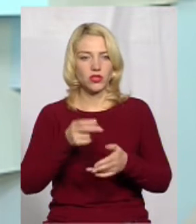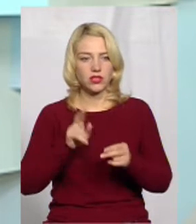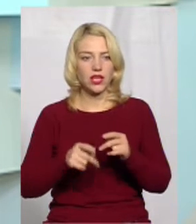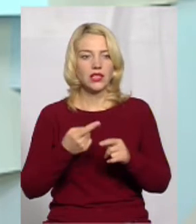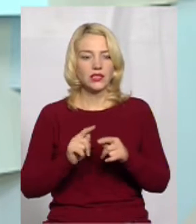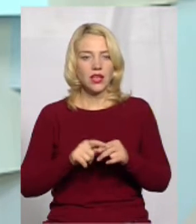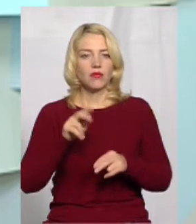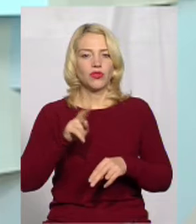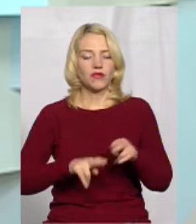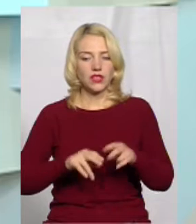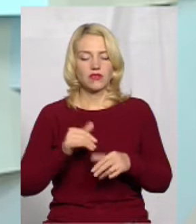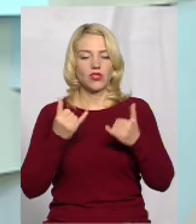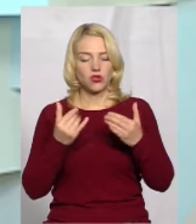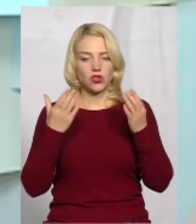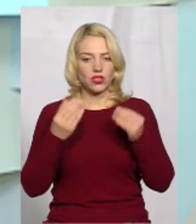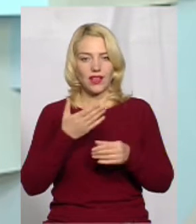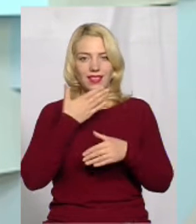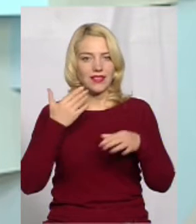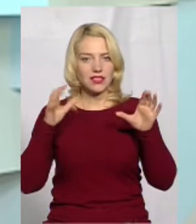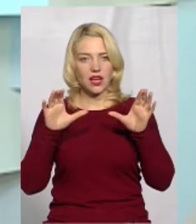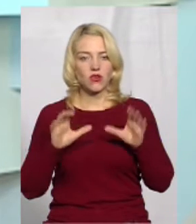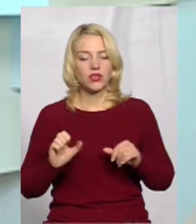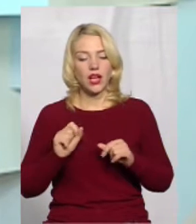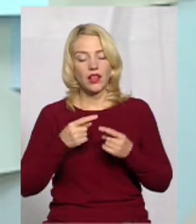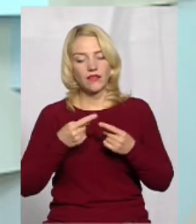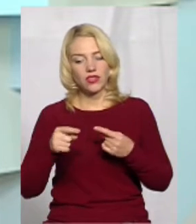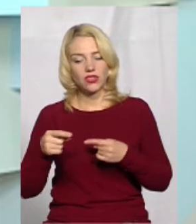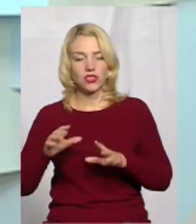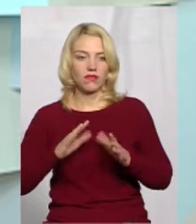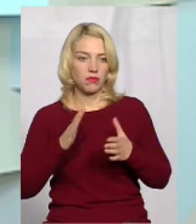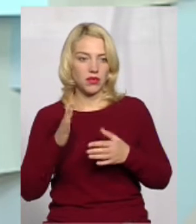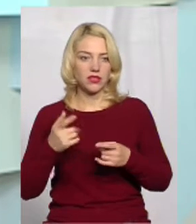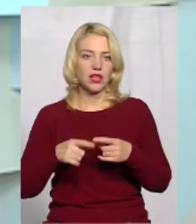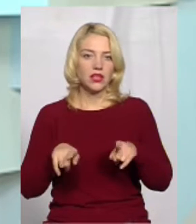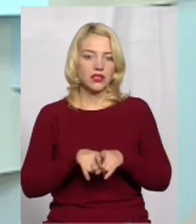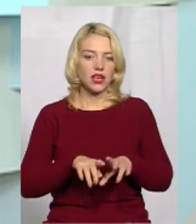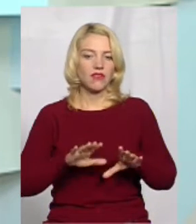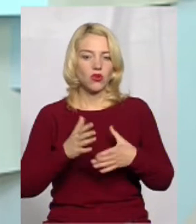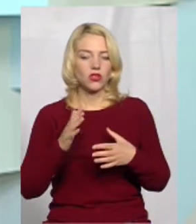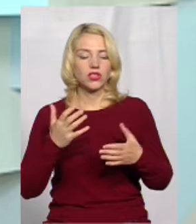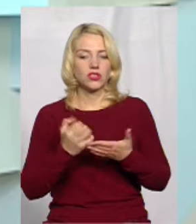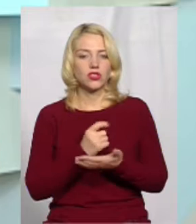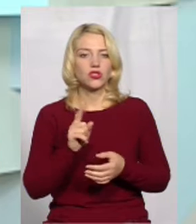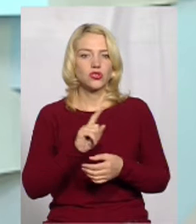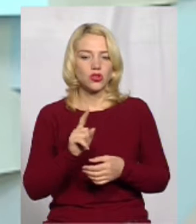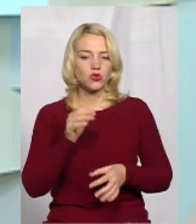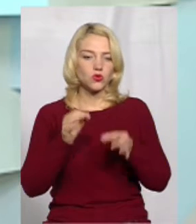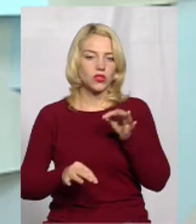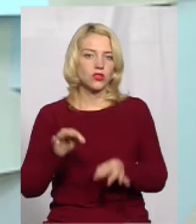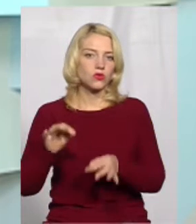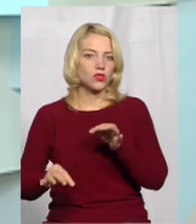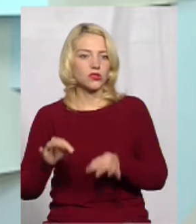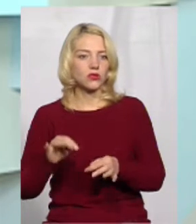сьогодні незаконне. А от в інших випадках чомусь так виходить, що судяться-судяться, і потім якось так